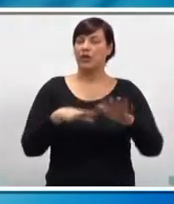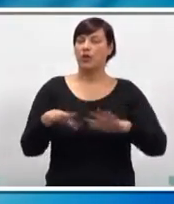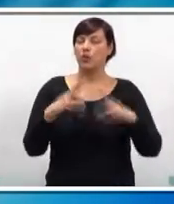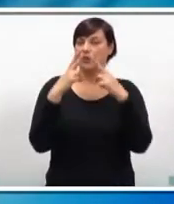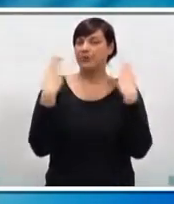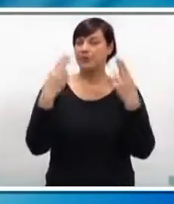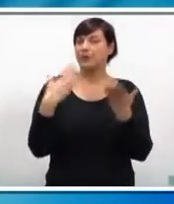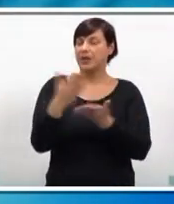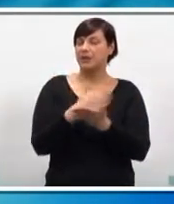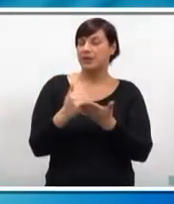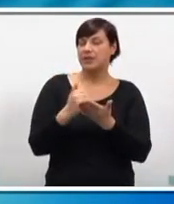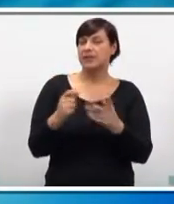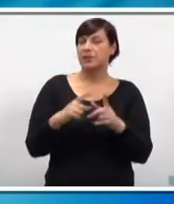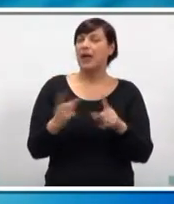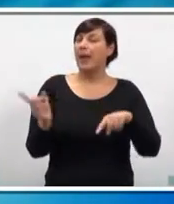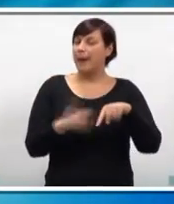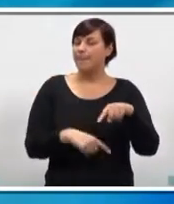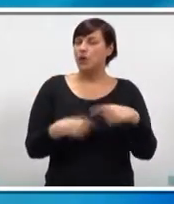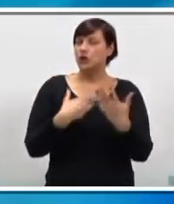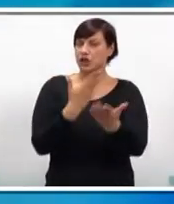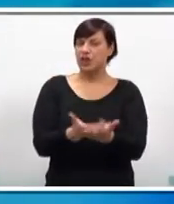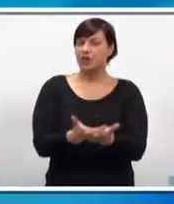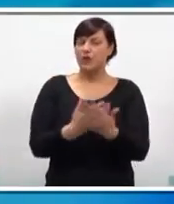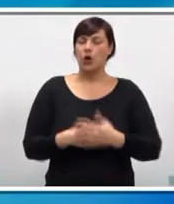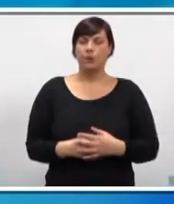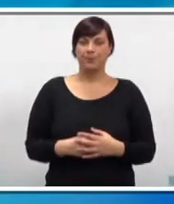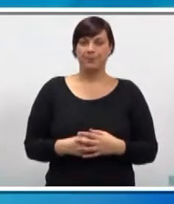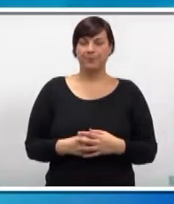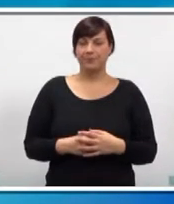upravni sud presudi u korist Srđevaca i poništi lokacijsku dozvolu.